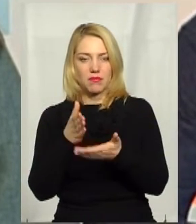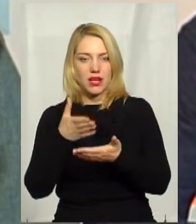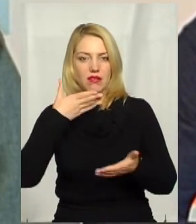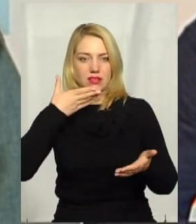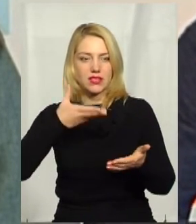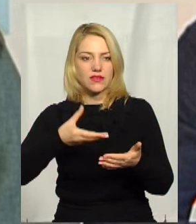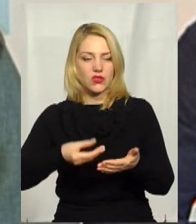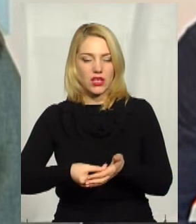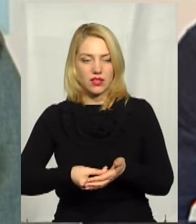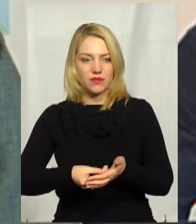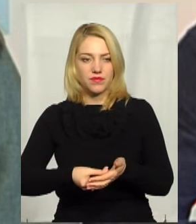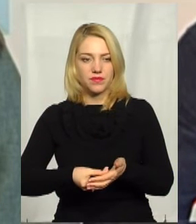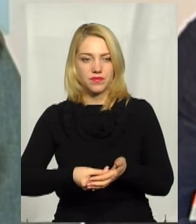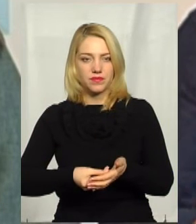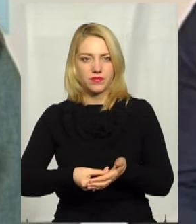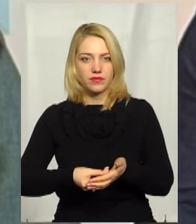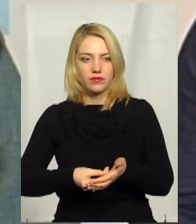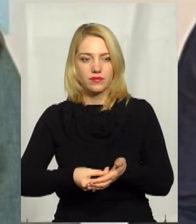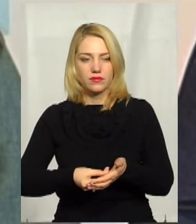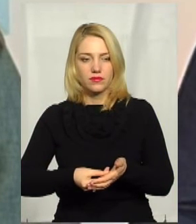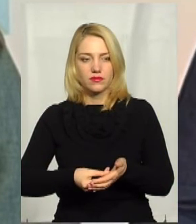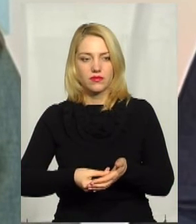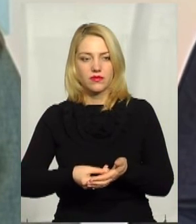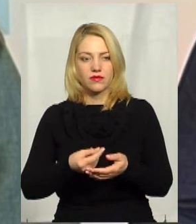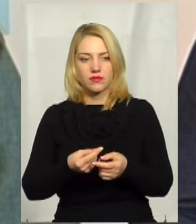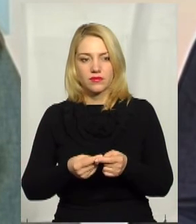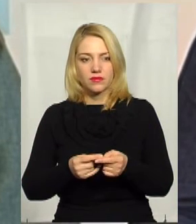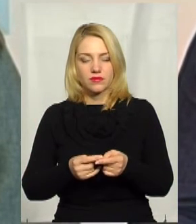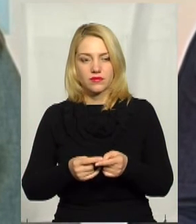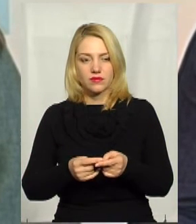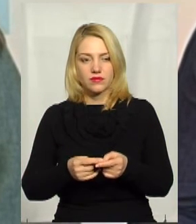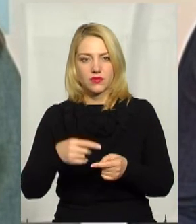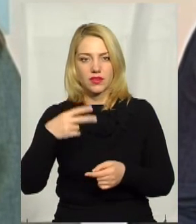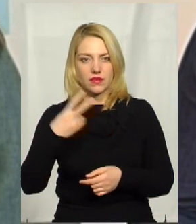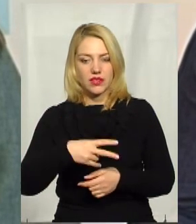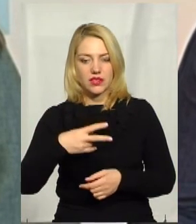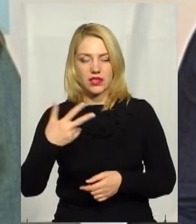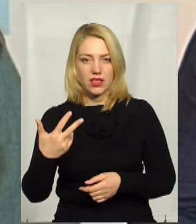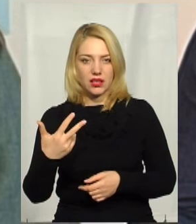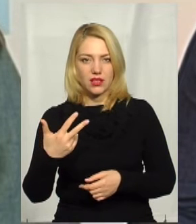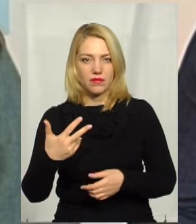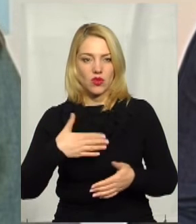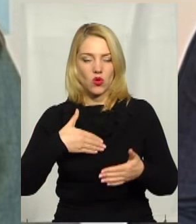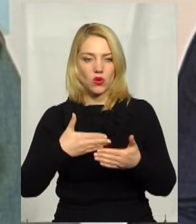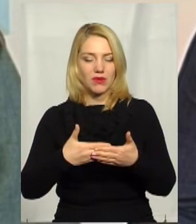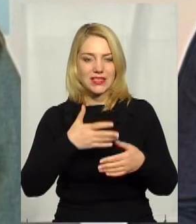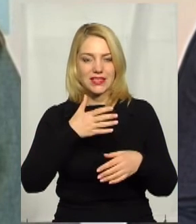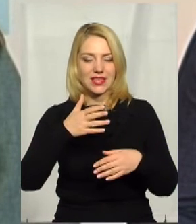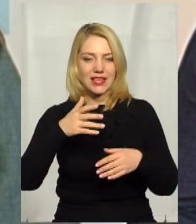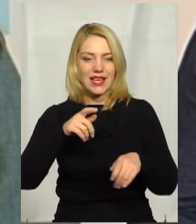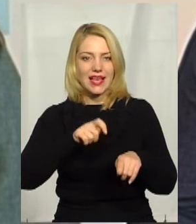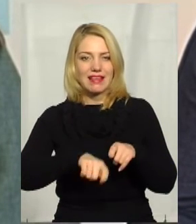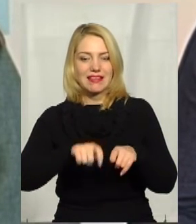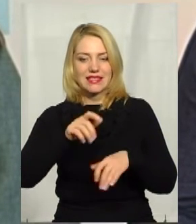сьогоднішній час призначено керівником Державної екологічної інспекції 23 громадських інспектори,